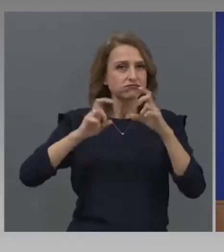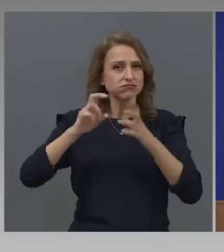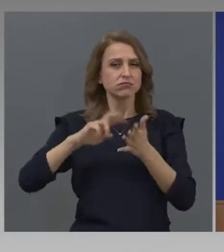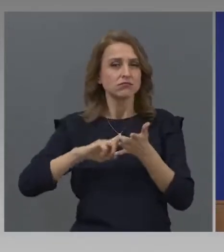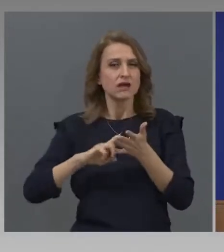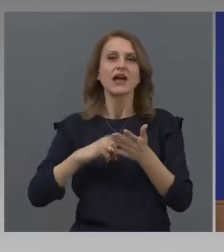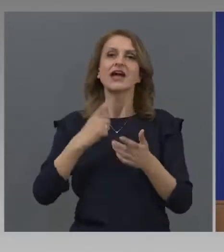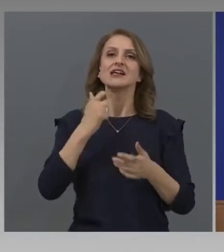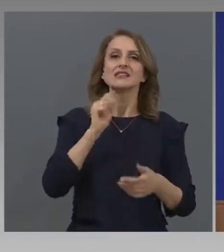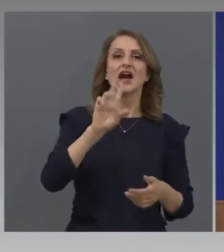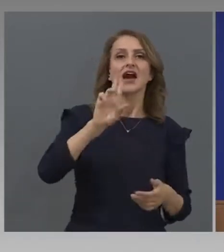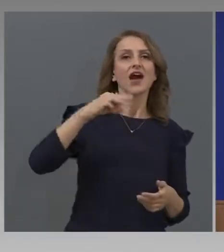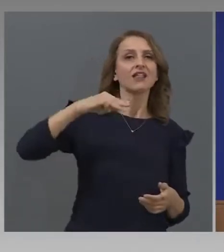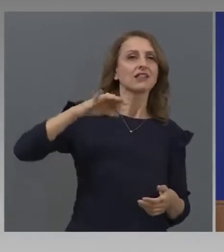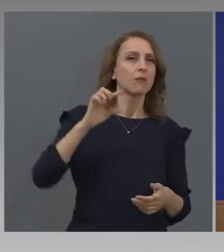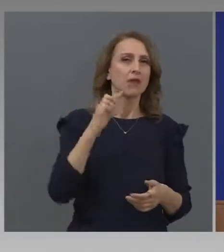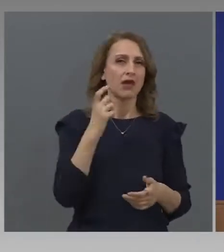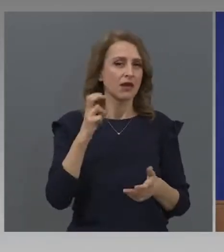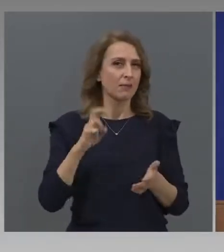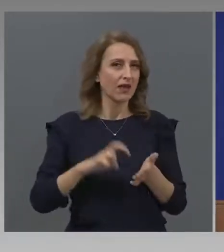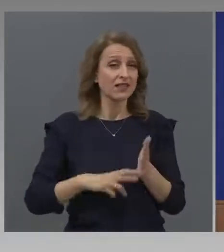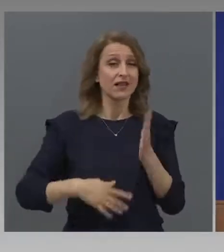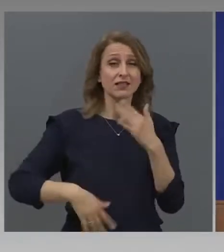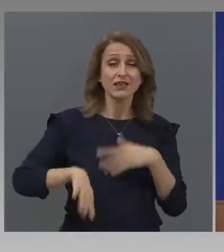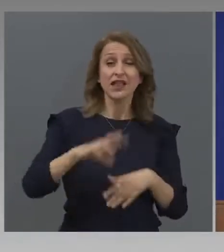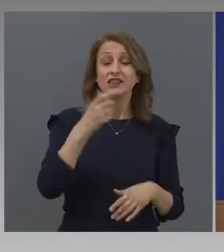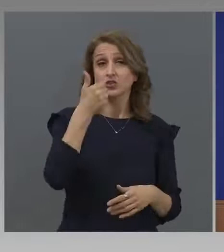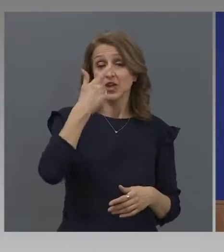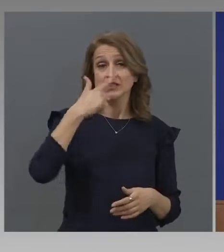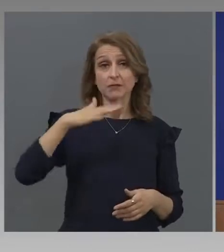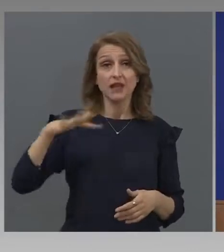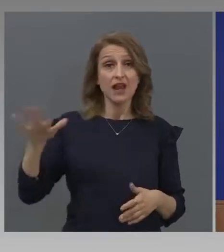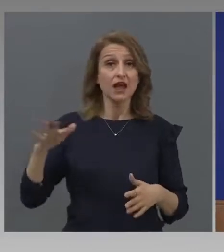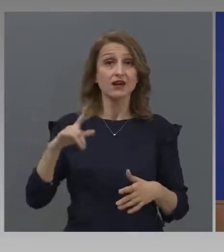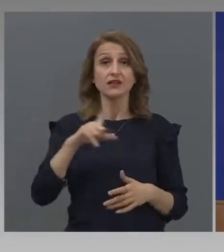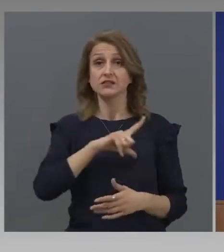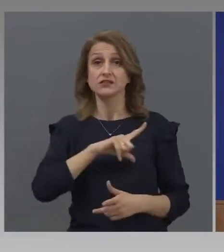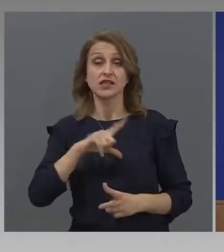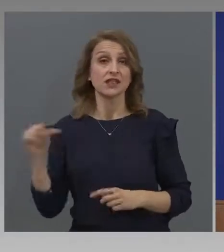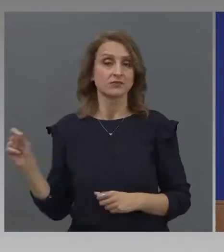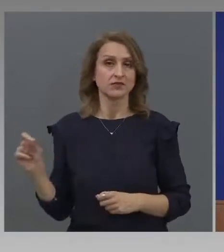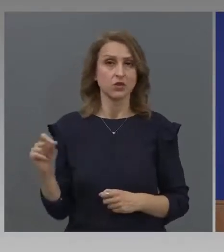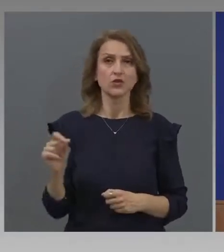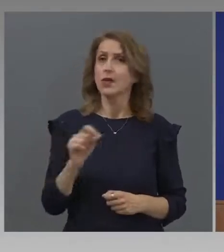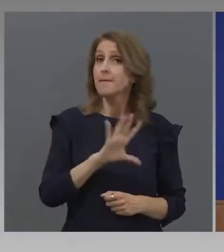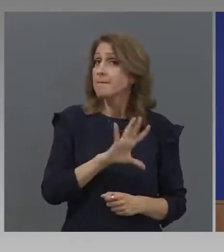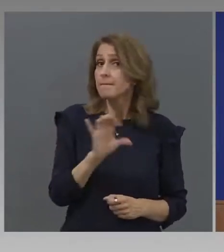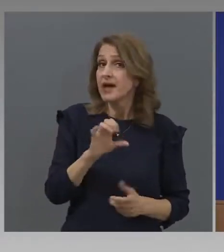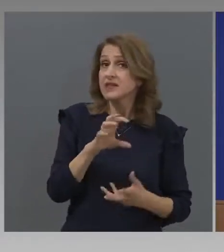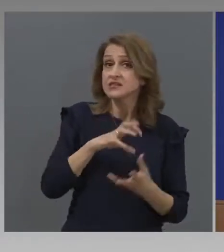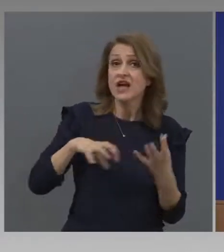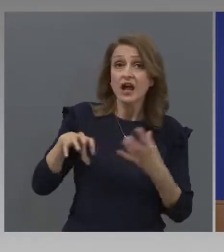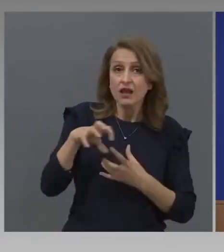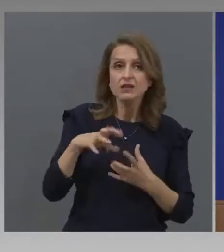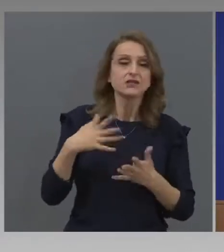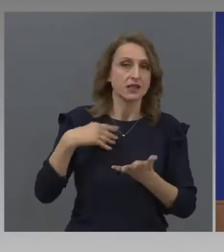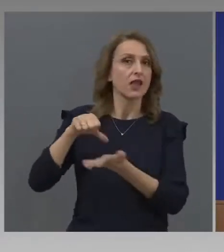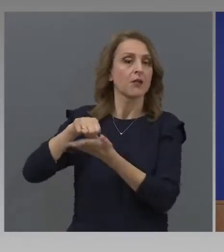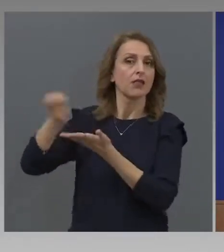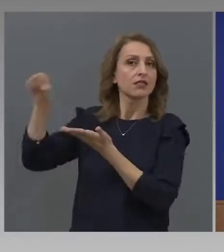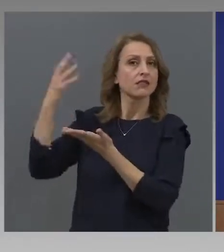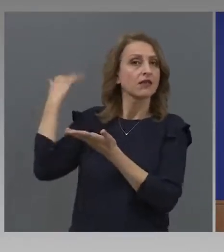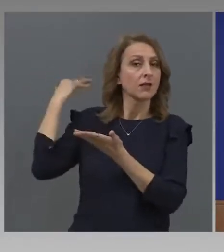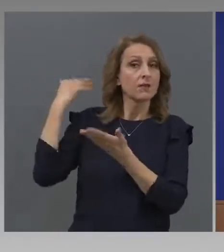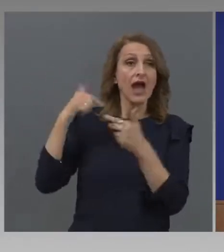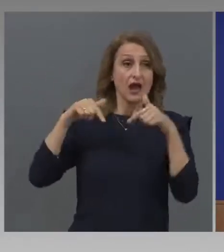и шестсотин за КТБ, над шест милиарда и седамстотин. Без криза ги платихме. Сега,